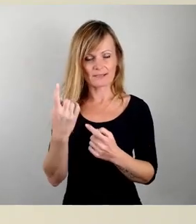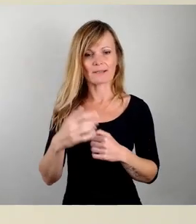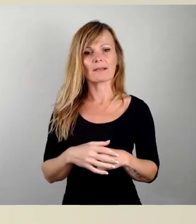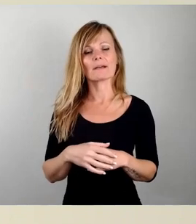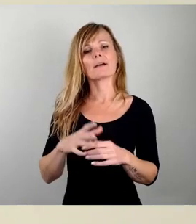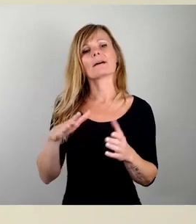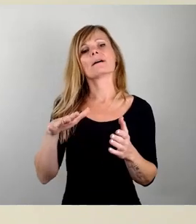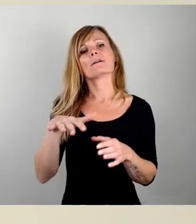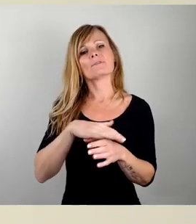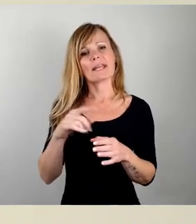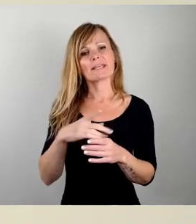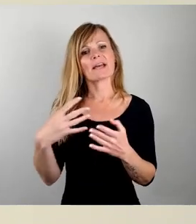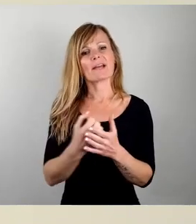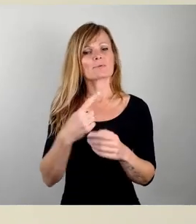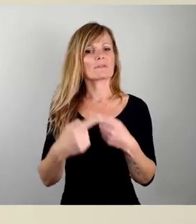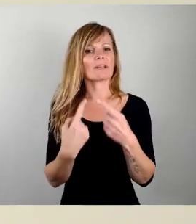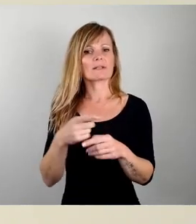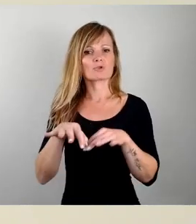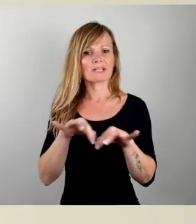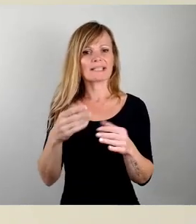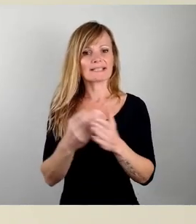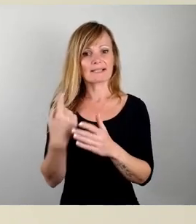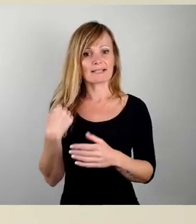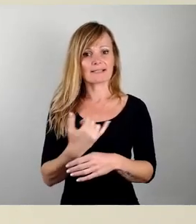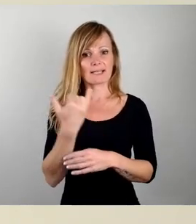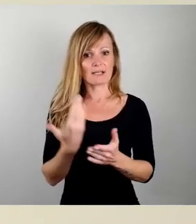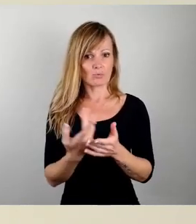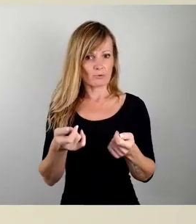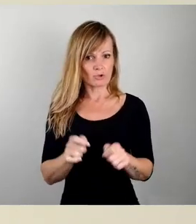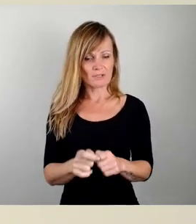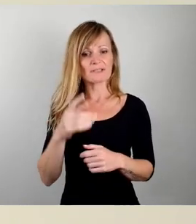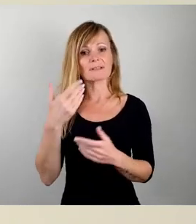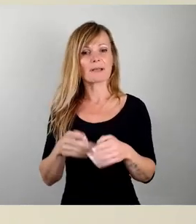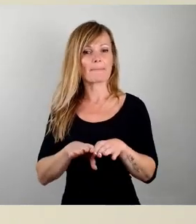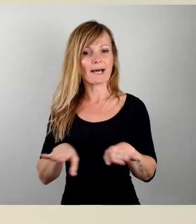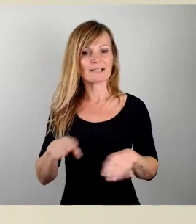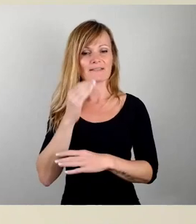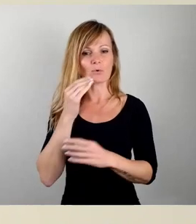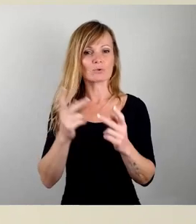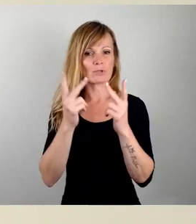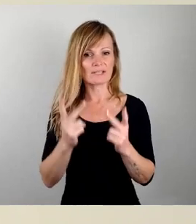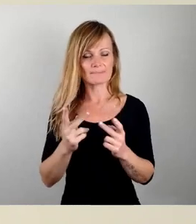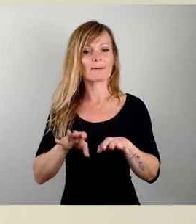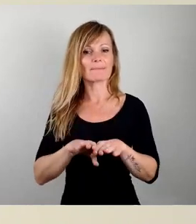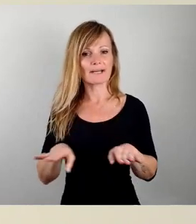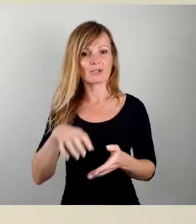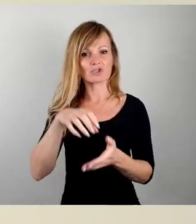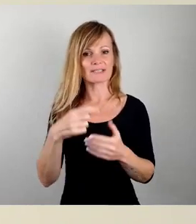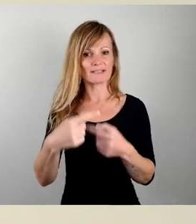Entwicklungsstrategie, auf Basis des Wohnkonzeptes, auf Basis des integrierten Stadtentwicklungskonzeptes ist das erstellt worden.